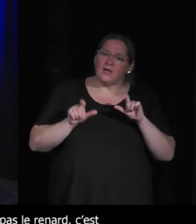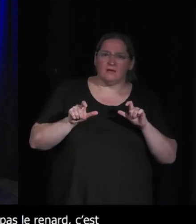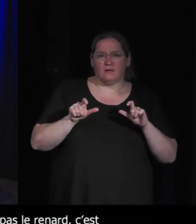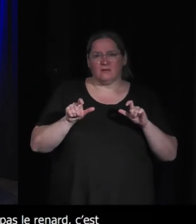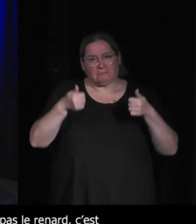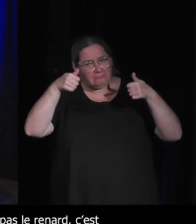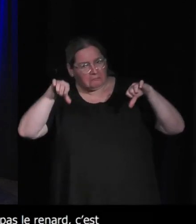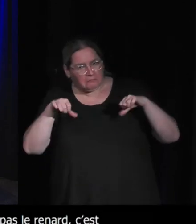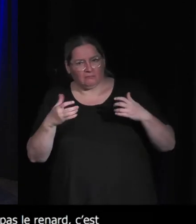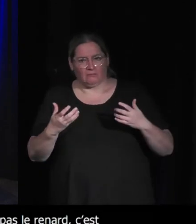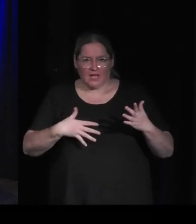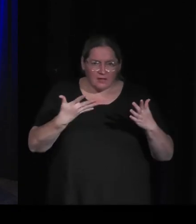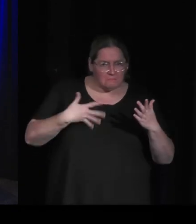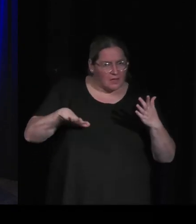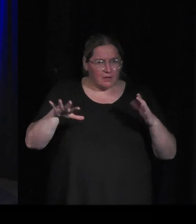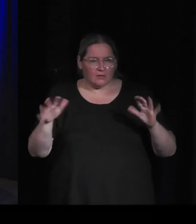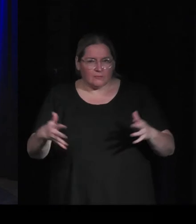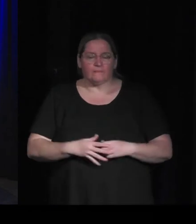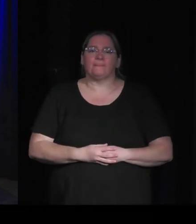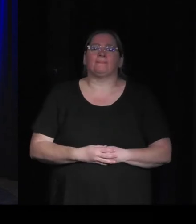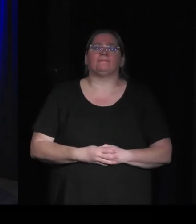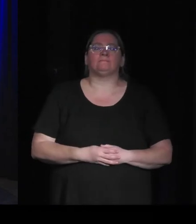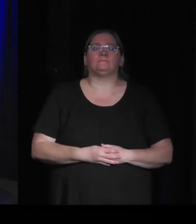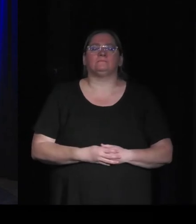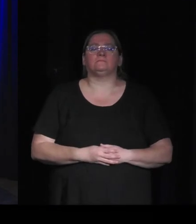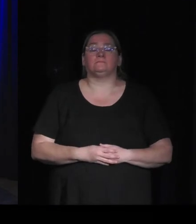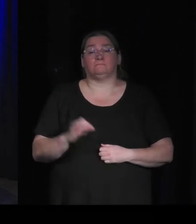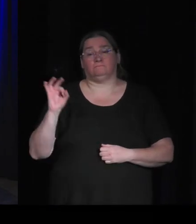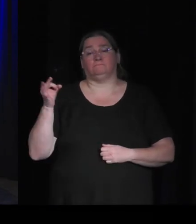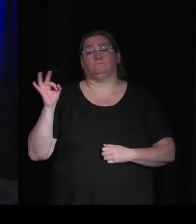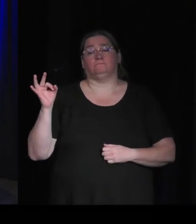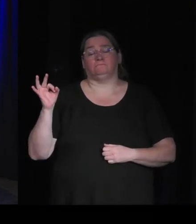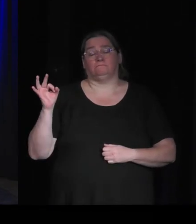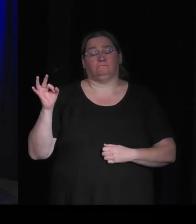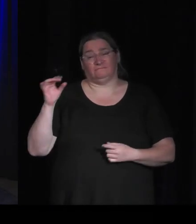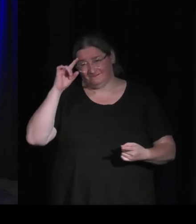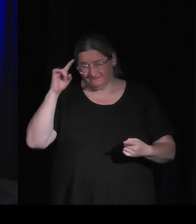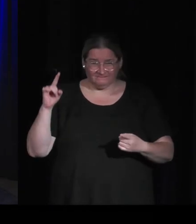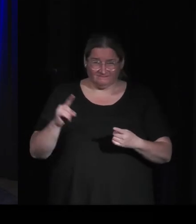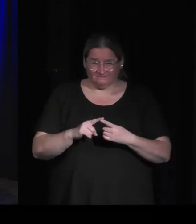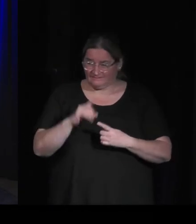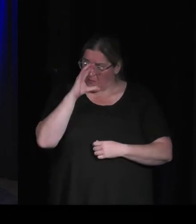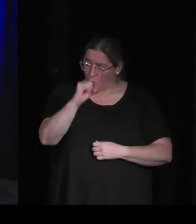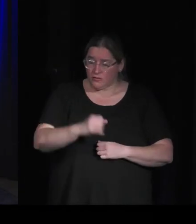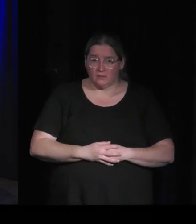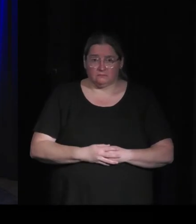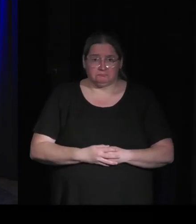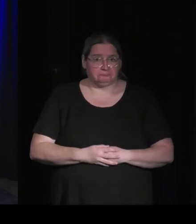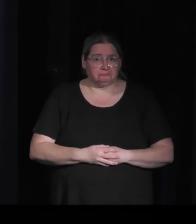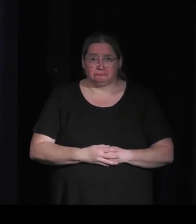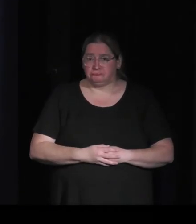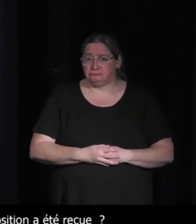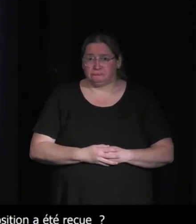comment cette proposition là a été reçue exactement sur le renard non je pense pas non je pense ça a été vu comme un jeu vidéo enfin